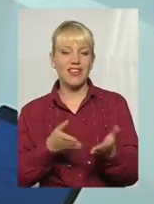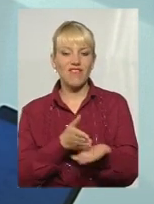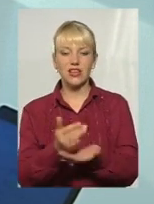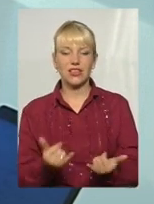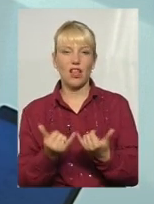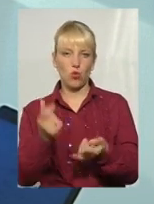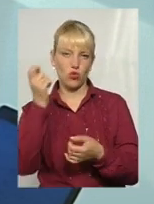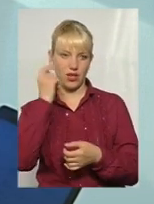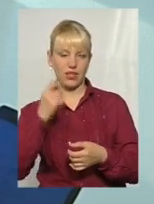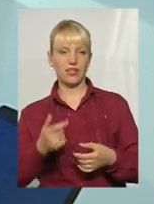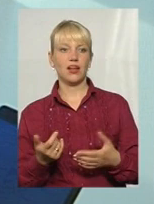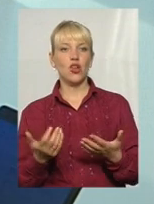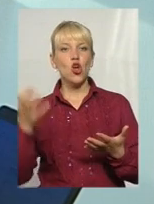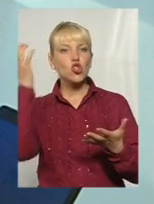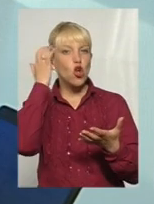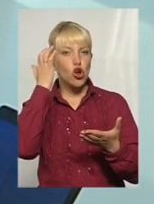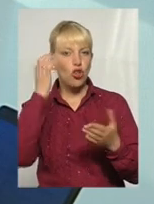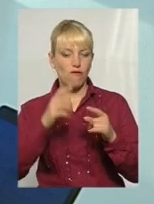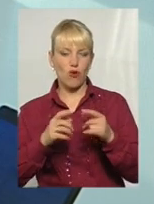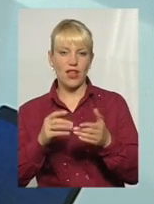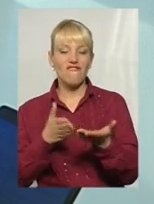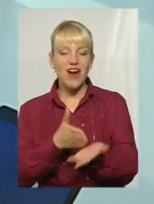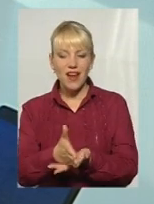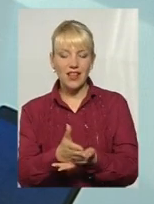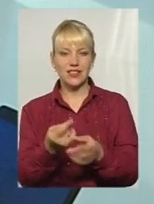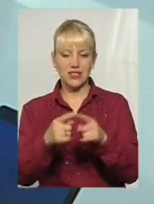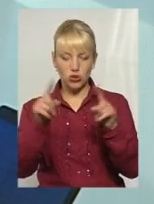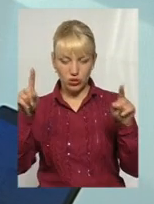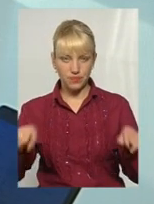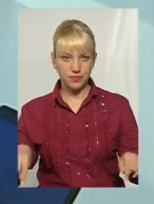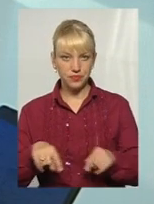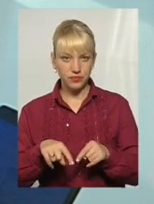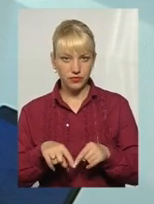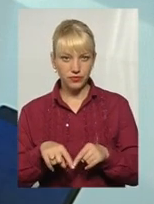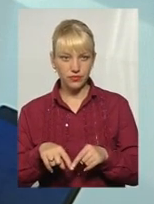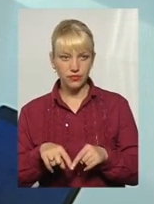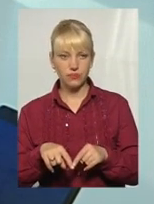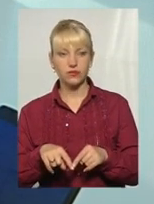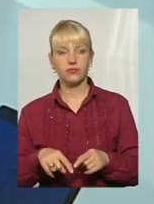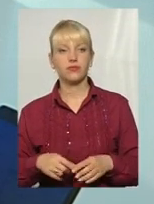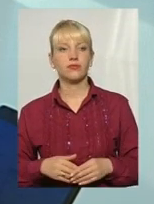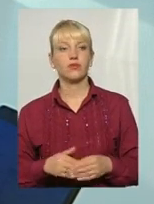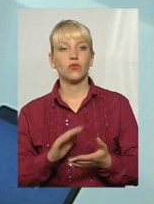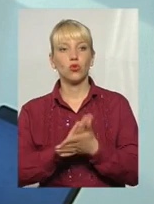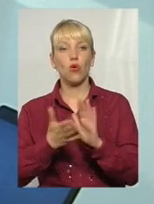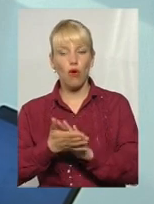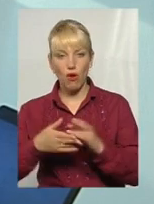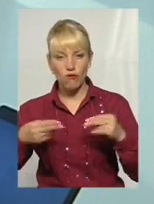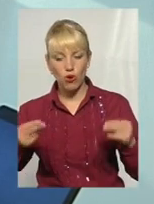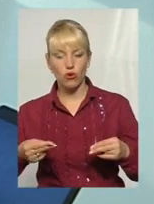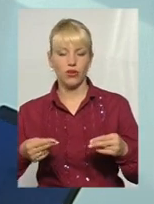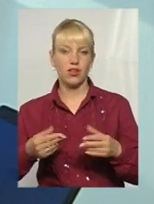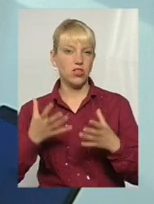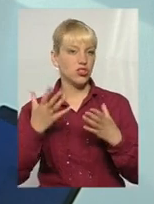чорнового варіанту цієї методології і адаптованого, скажімо, договору чи